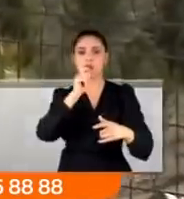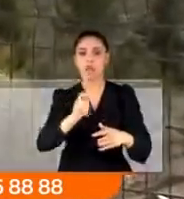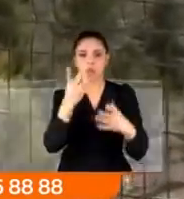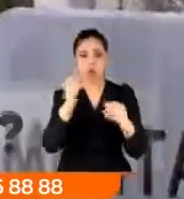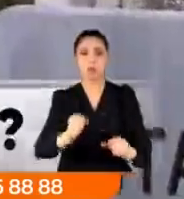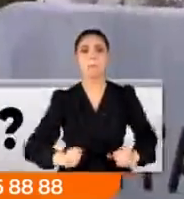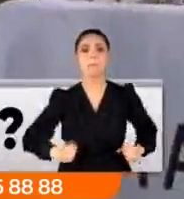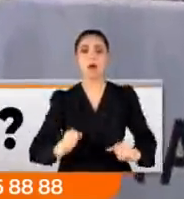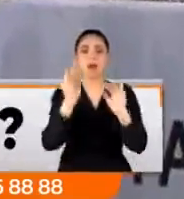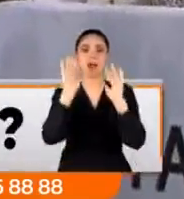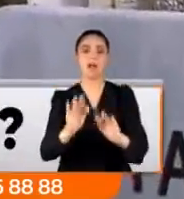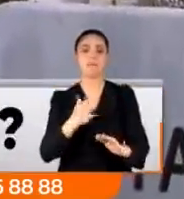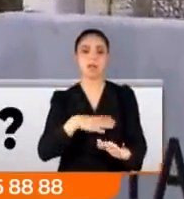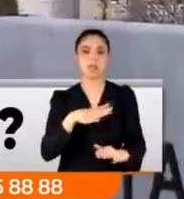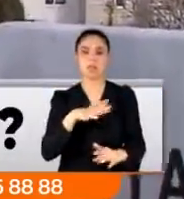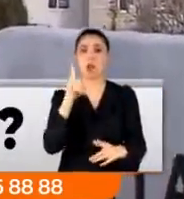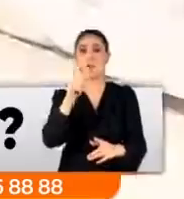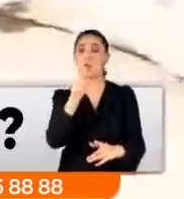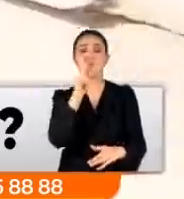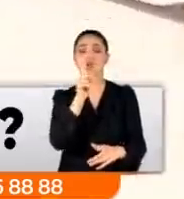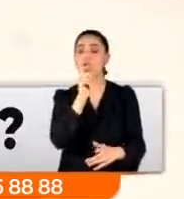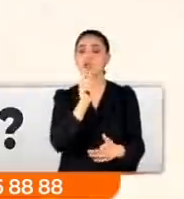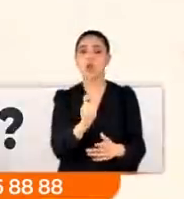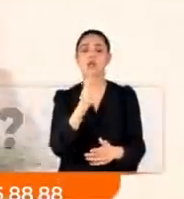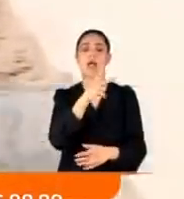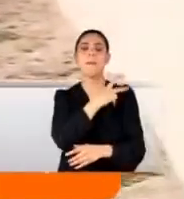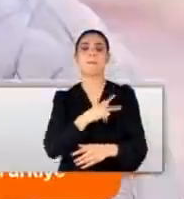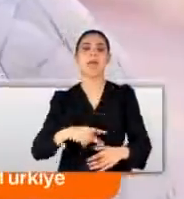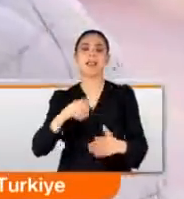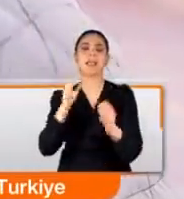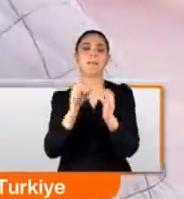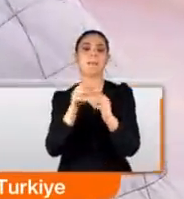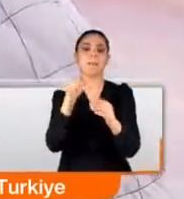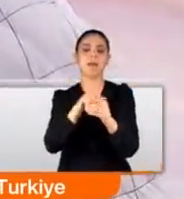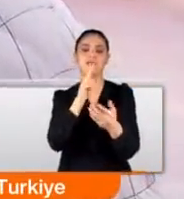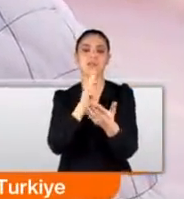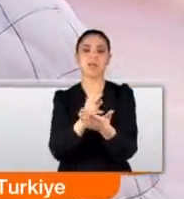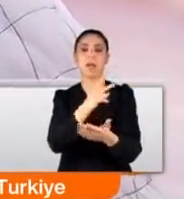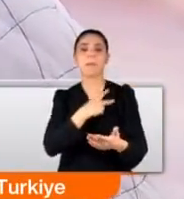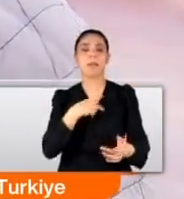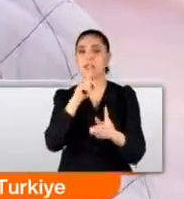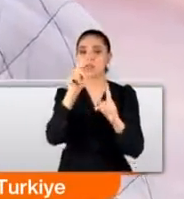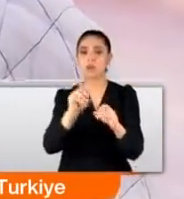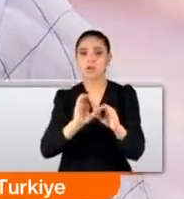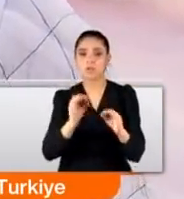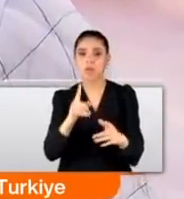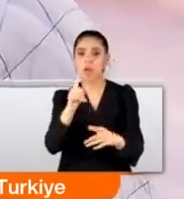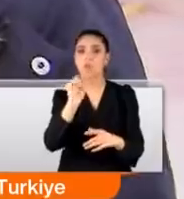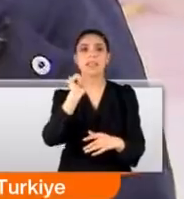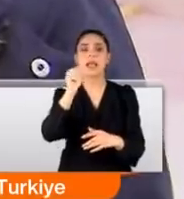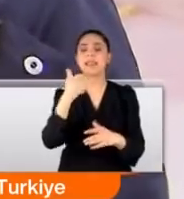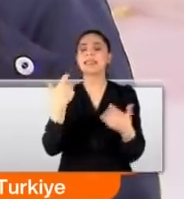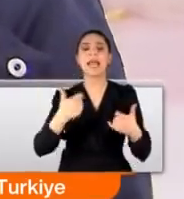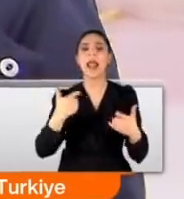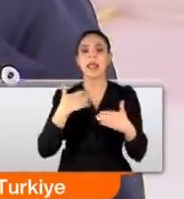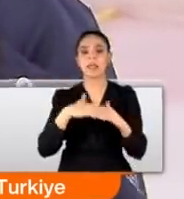gibi park olarak kalmasını istiyor. Ama son sözü belediye meclisi söyleyecek. Belediyenin de bana soracağı şu olur. O zaman nereye yapayım?